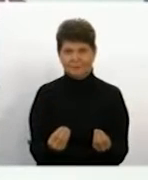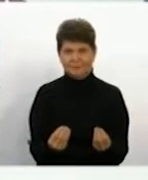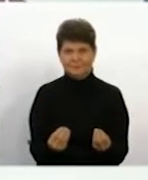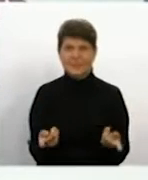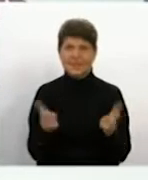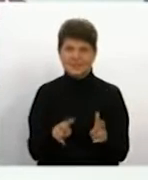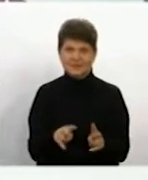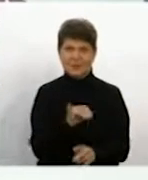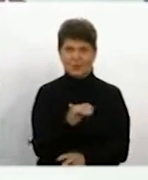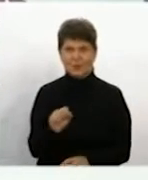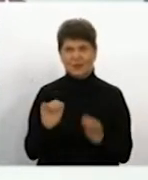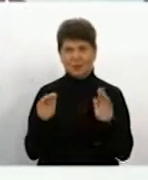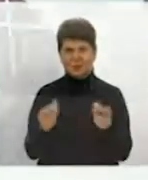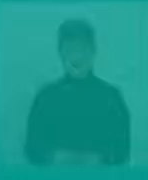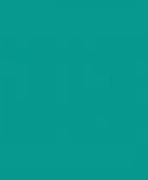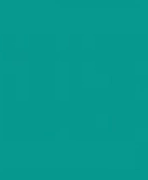Залишаться і Суспільним.